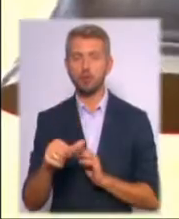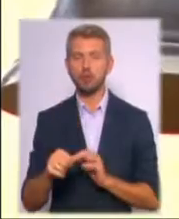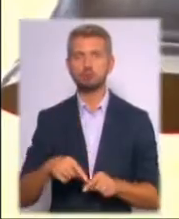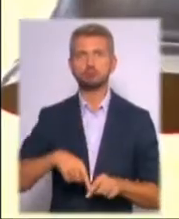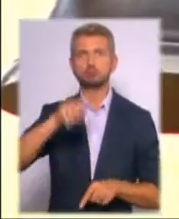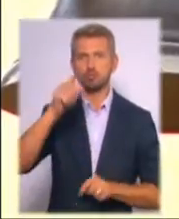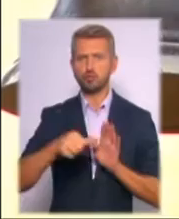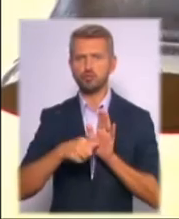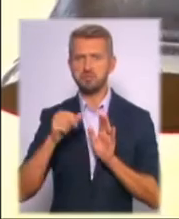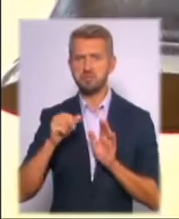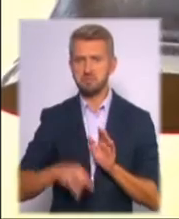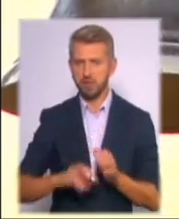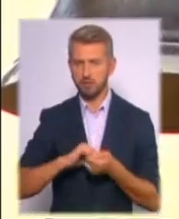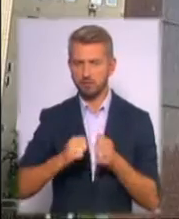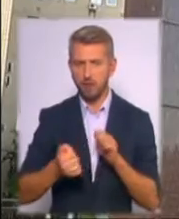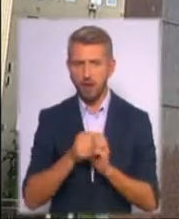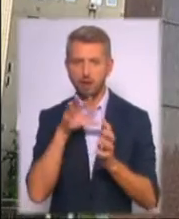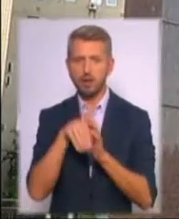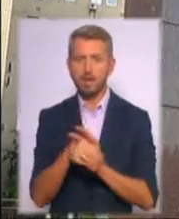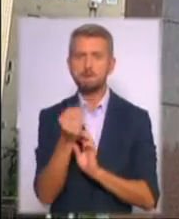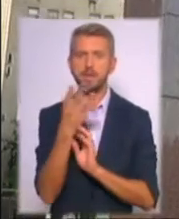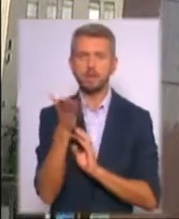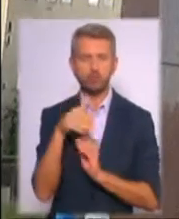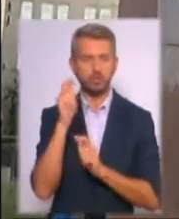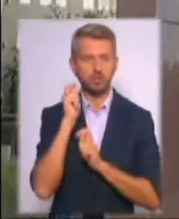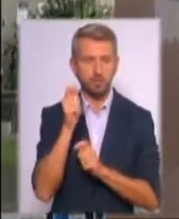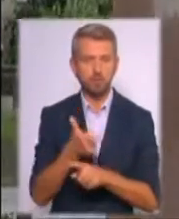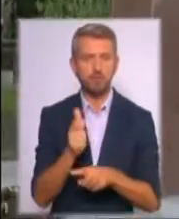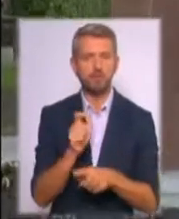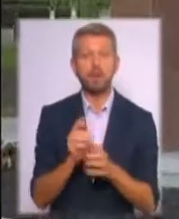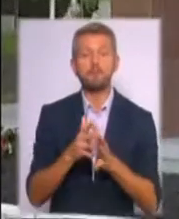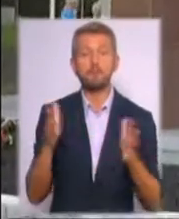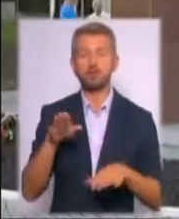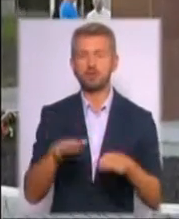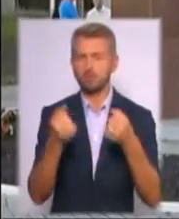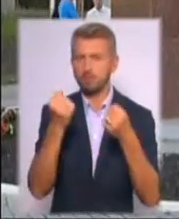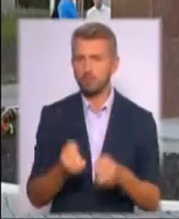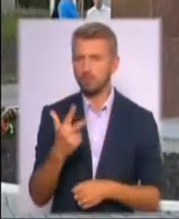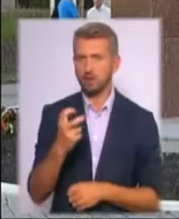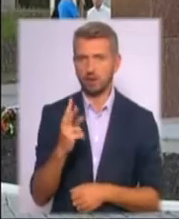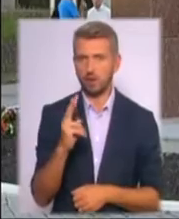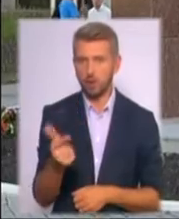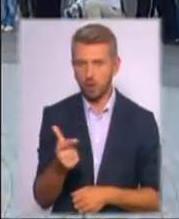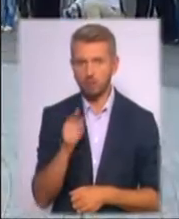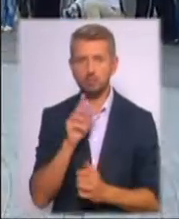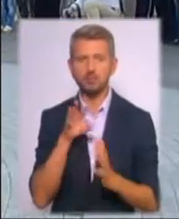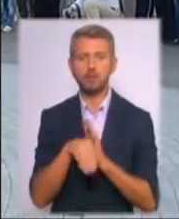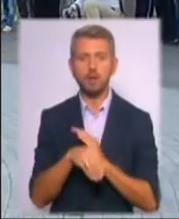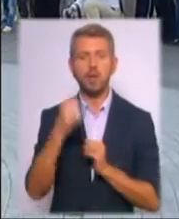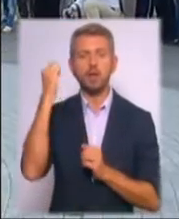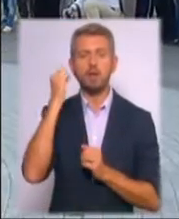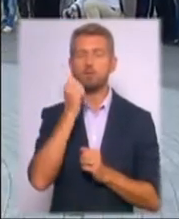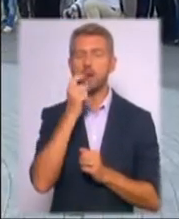всередині якої розміщено 15 дзвонів. Найбільше з них важить понад 300 кілограмів. Її розмістили у парку пам'яті жертвам